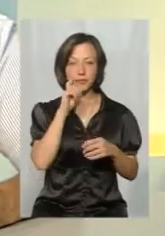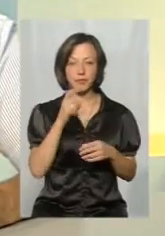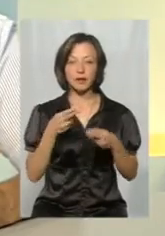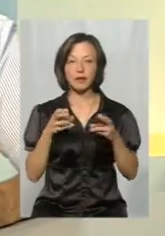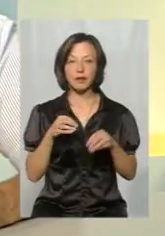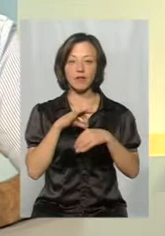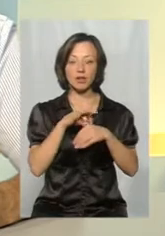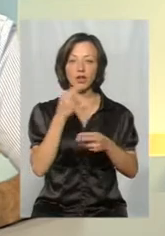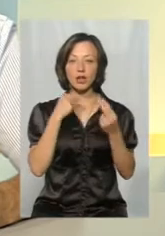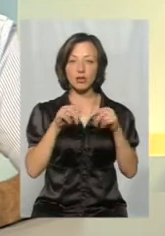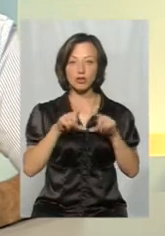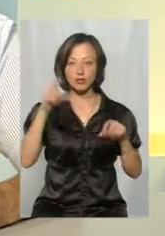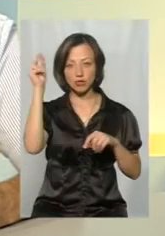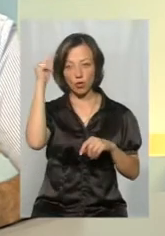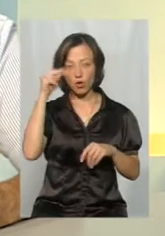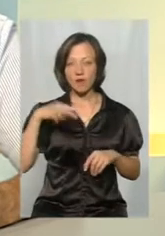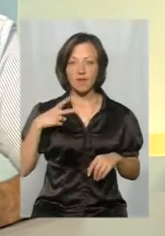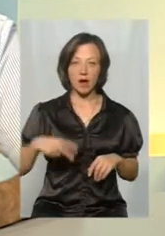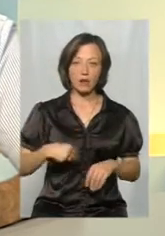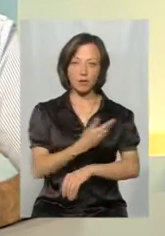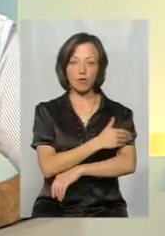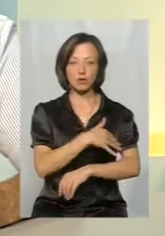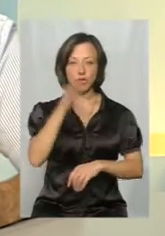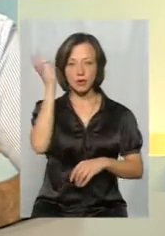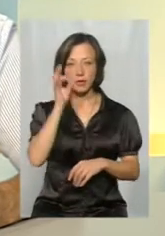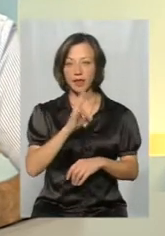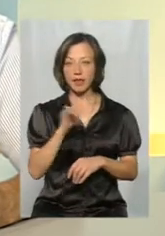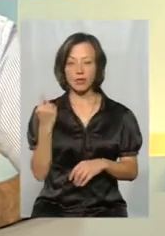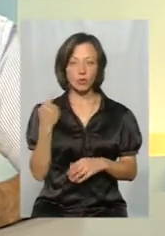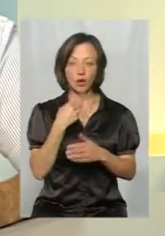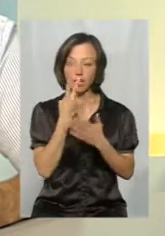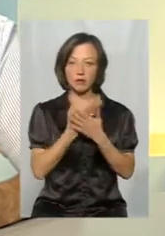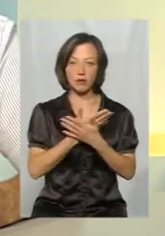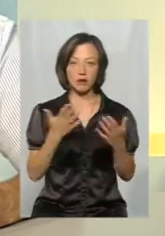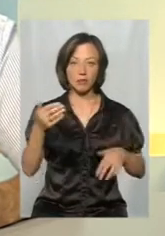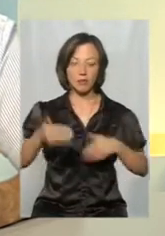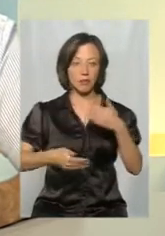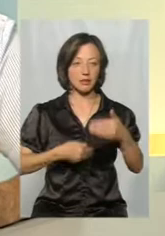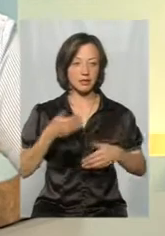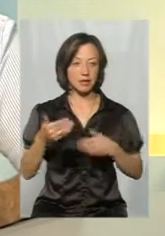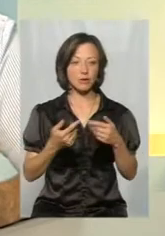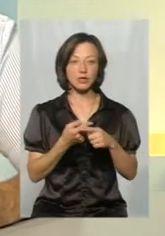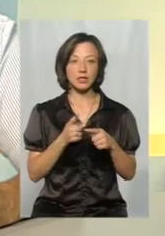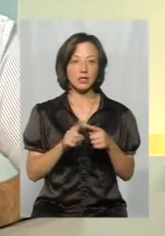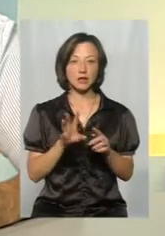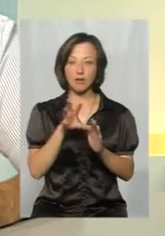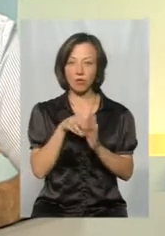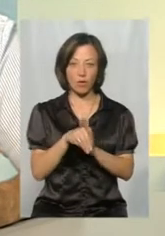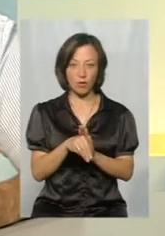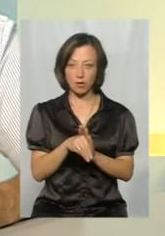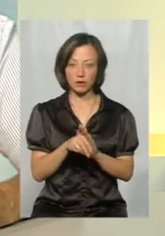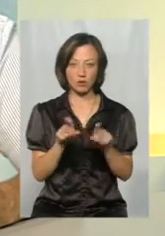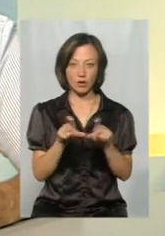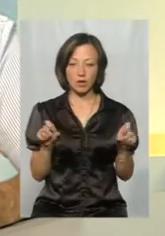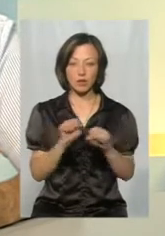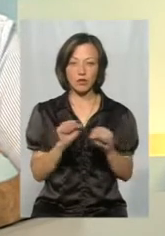де нас водили в кращі школи Франції, Польщі, Німеччини, ні в одному я не бачив басейну. Тому що це не виходить в форму. Не